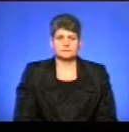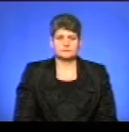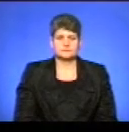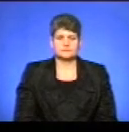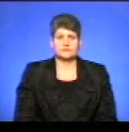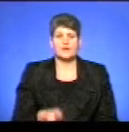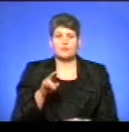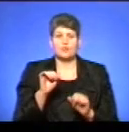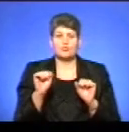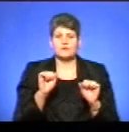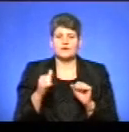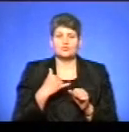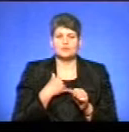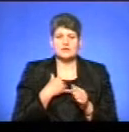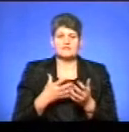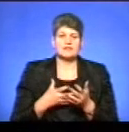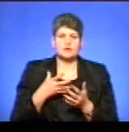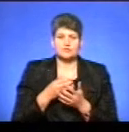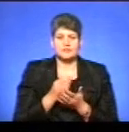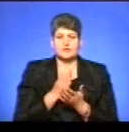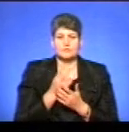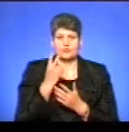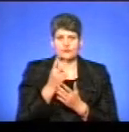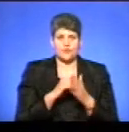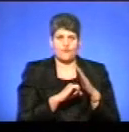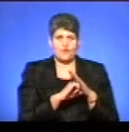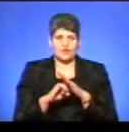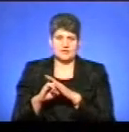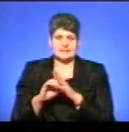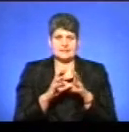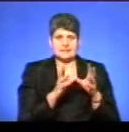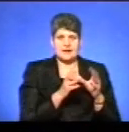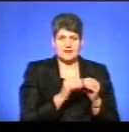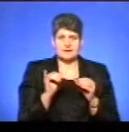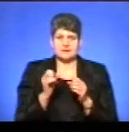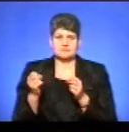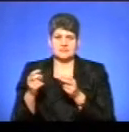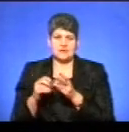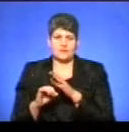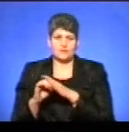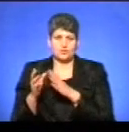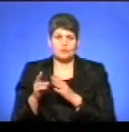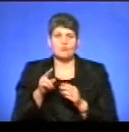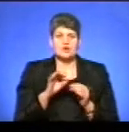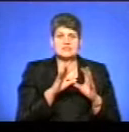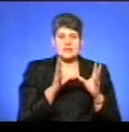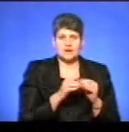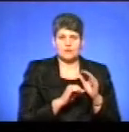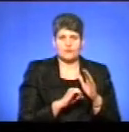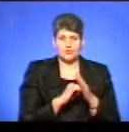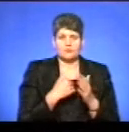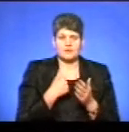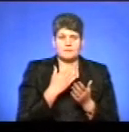В управлінні у нас фінансування відбувається по два фондах. Фонд загальний і спеціальний фонд. По загальному фонду ми